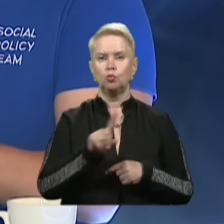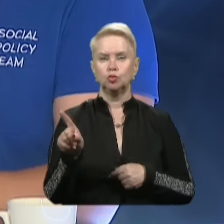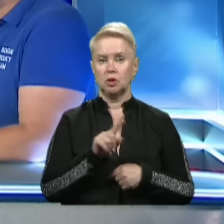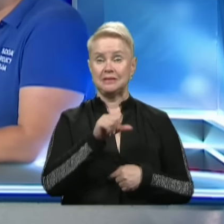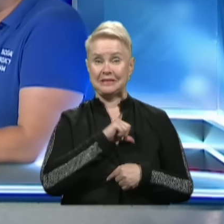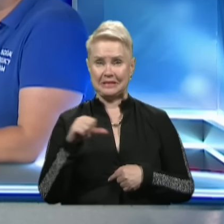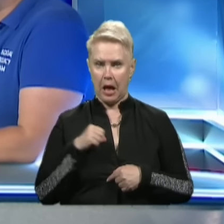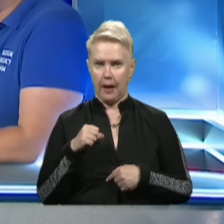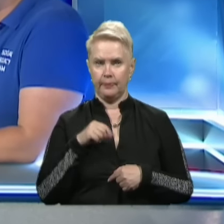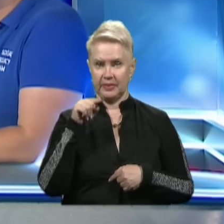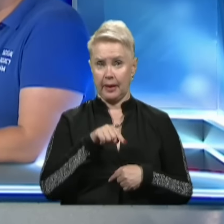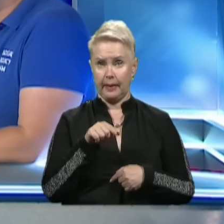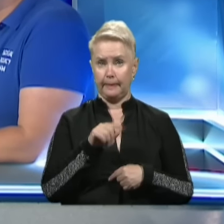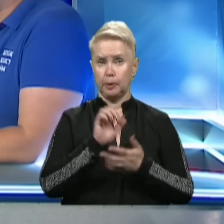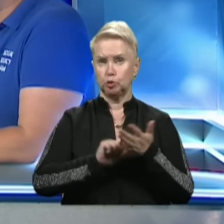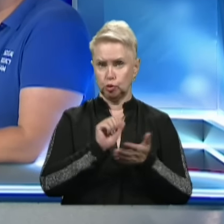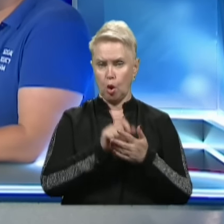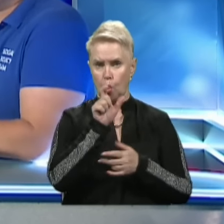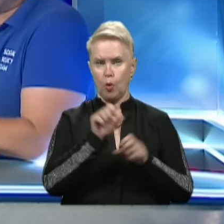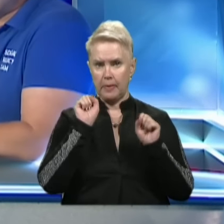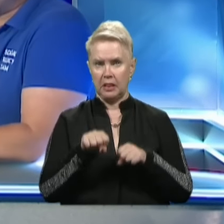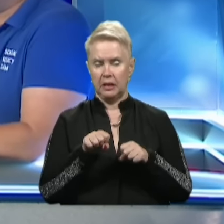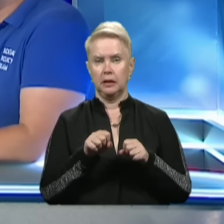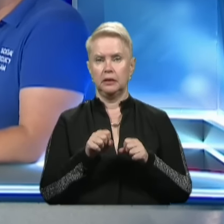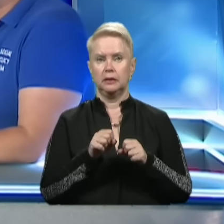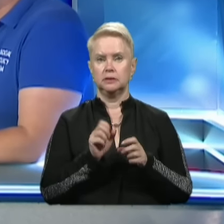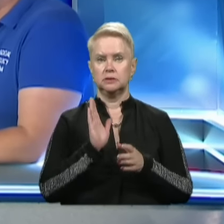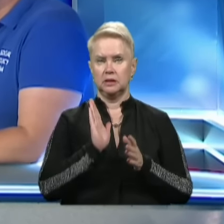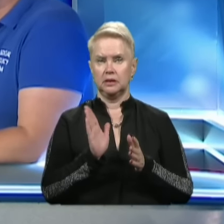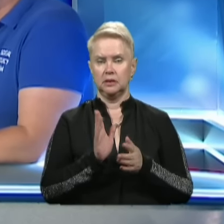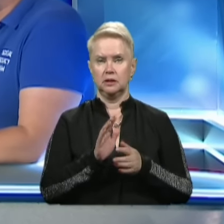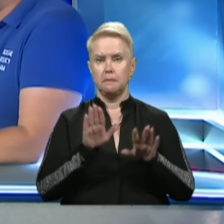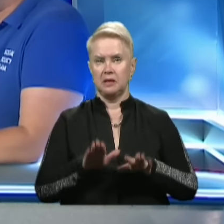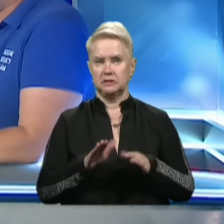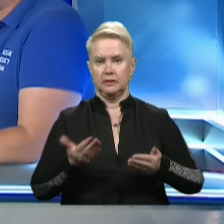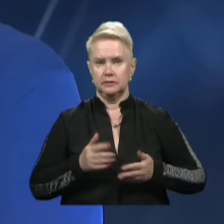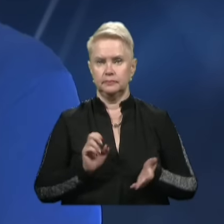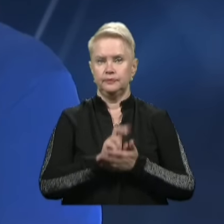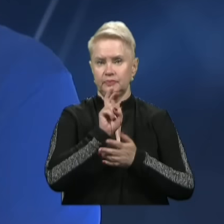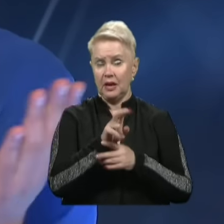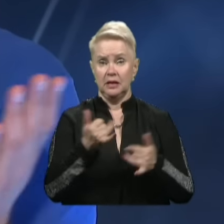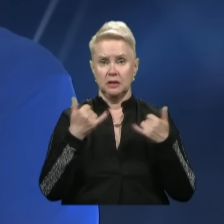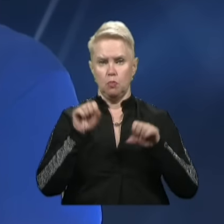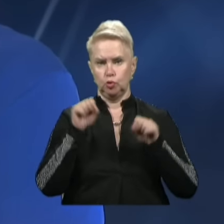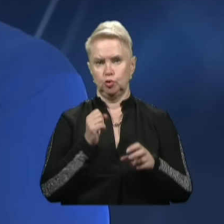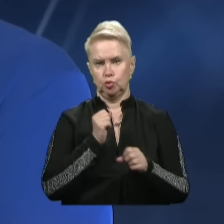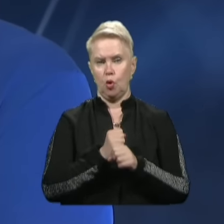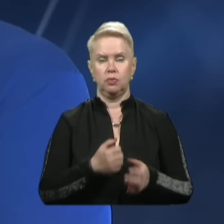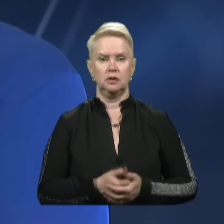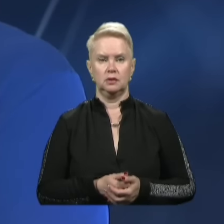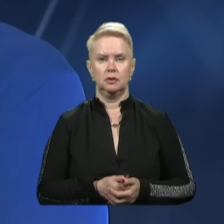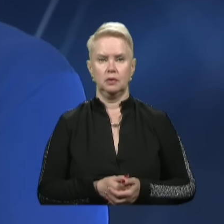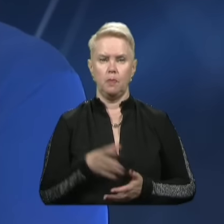саме по цій причині люди могли звертатися тільки за місцем своєї реєстрації. Зараз це можна зробити